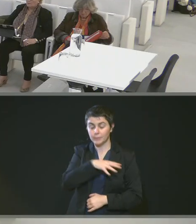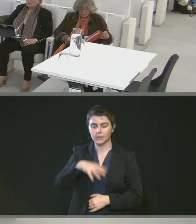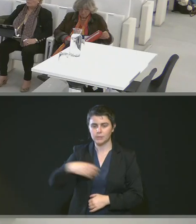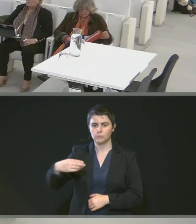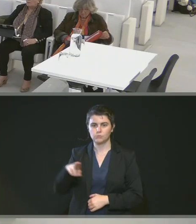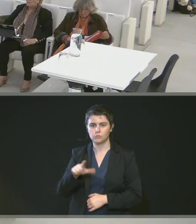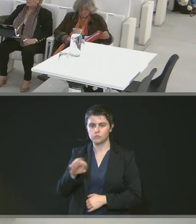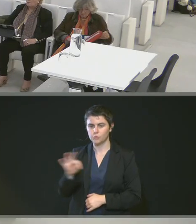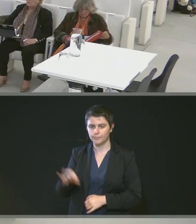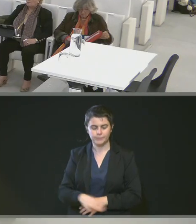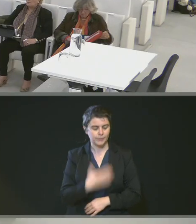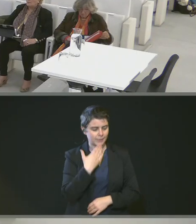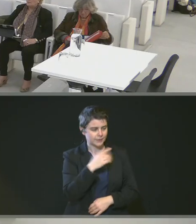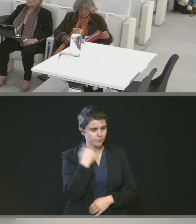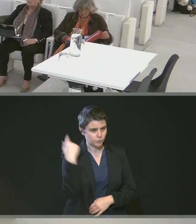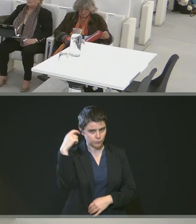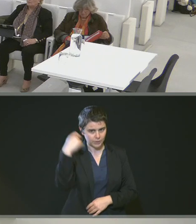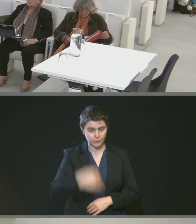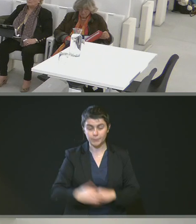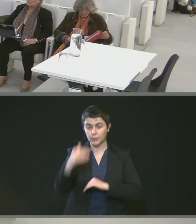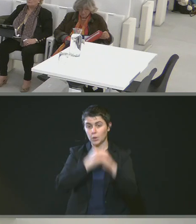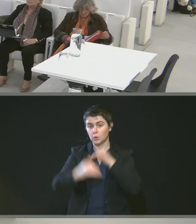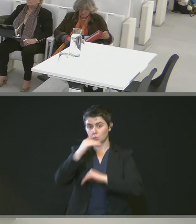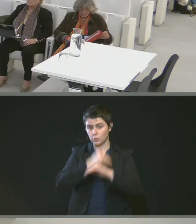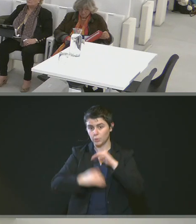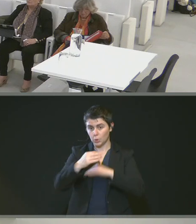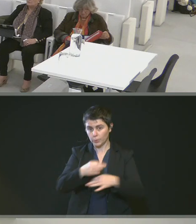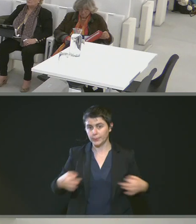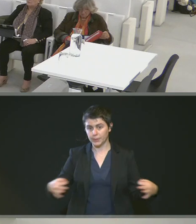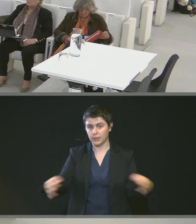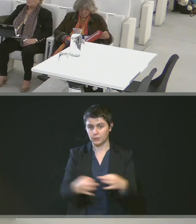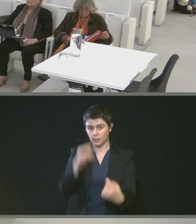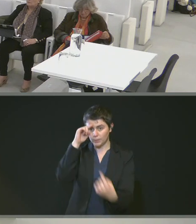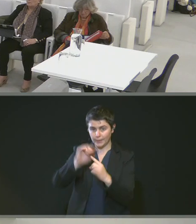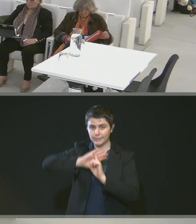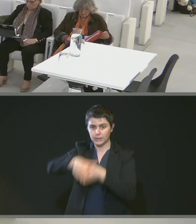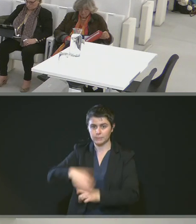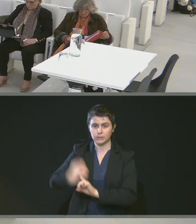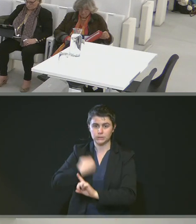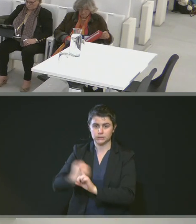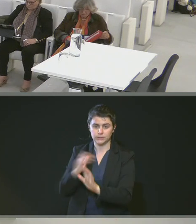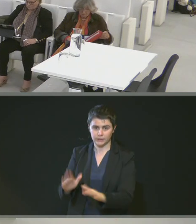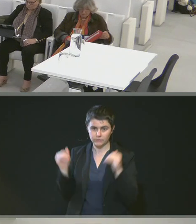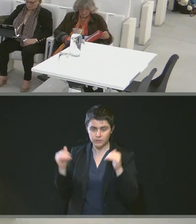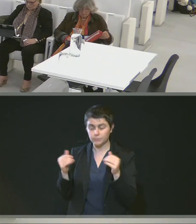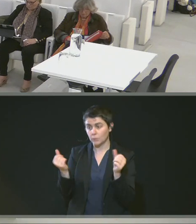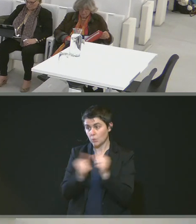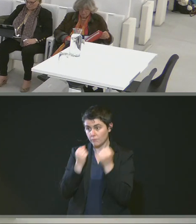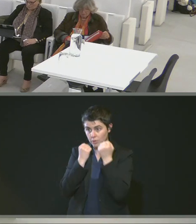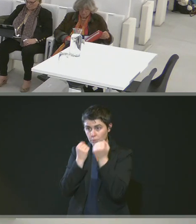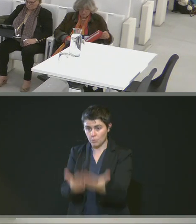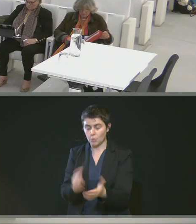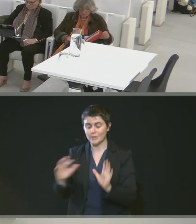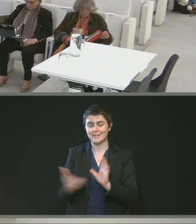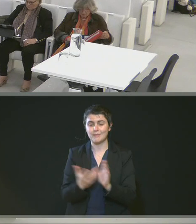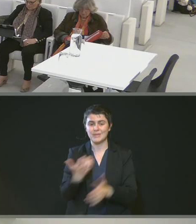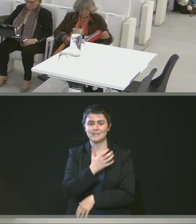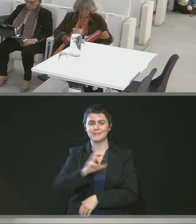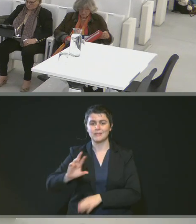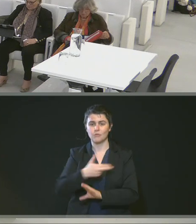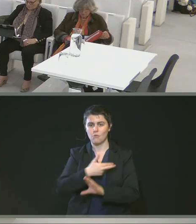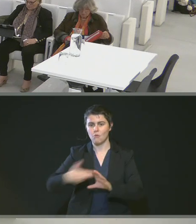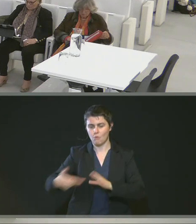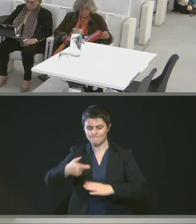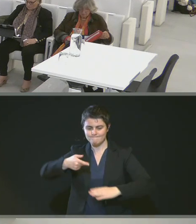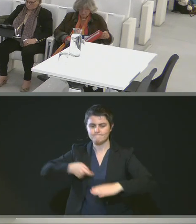proposé, au titre de plan territorial de lutte contre les discriminations, d'attribuer, pour un total de 5 500 euros, les